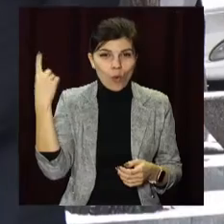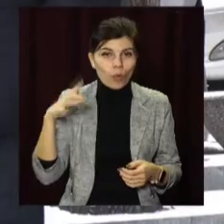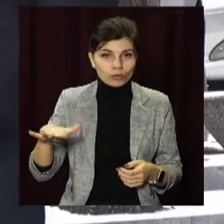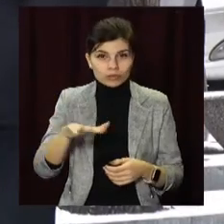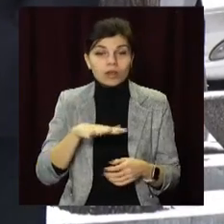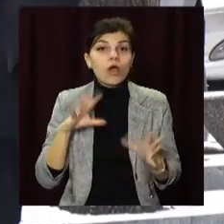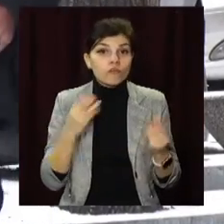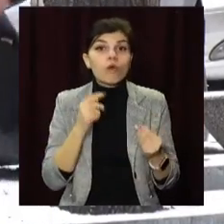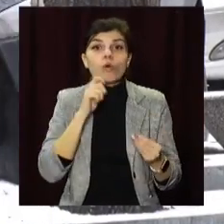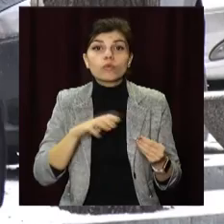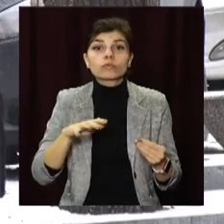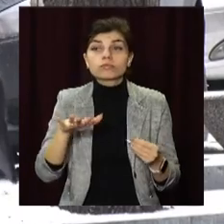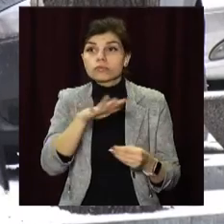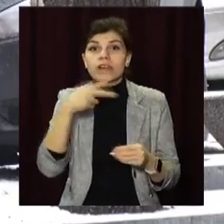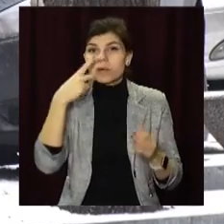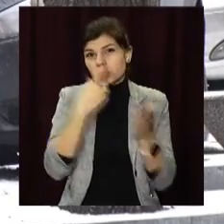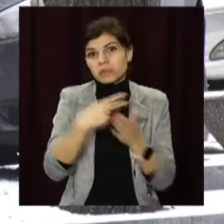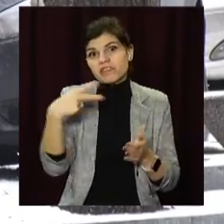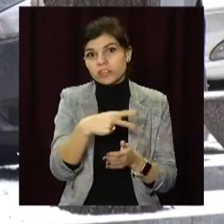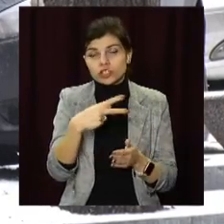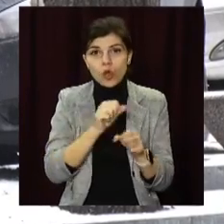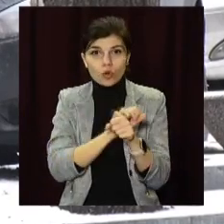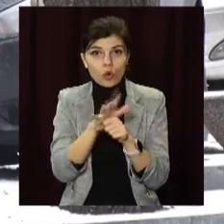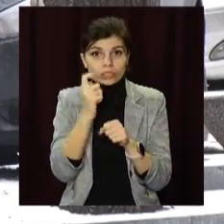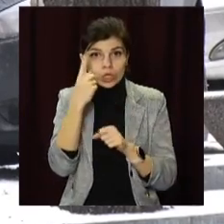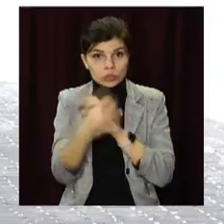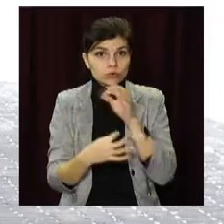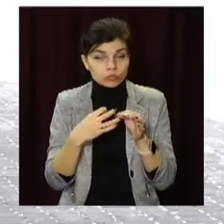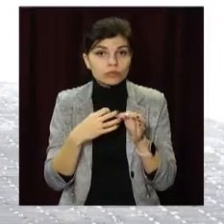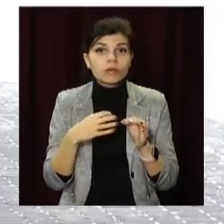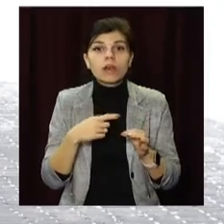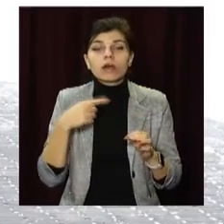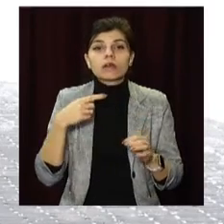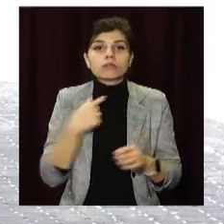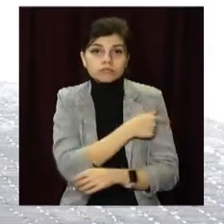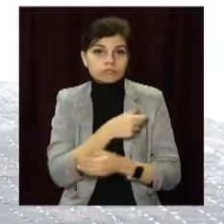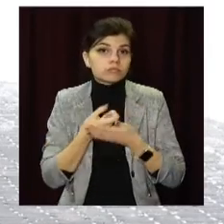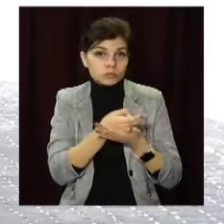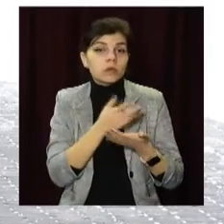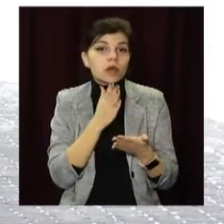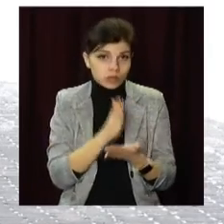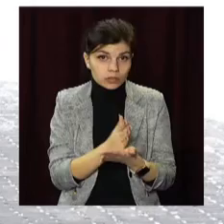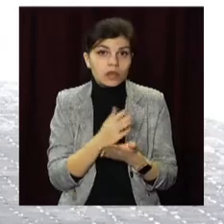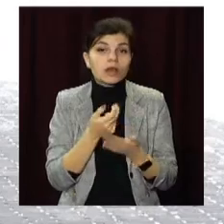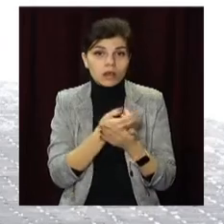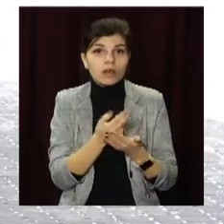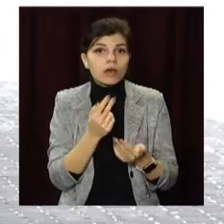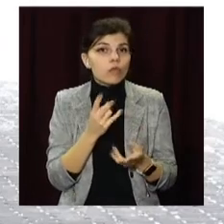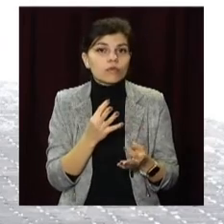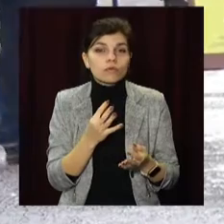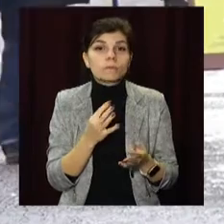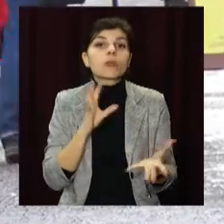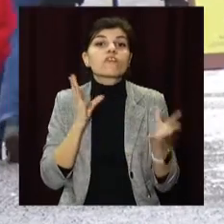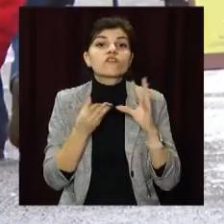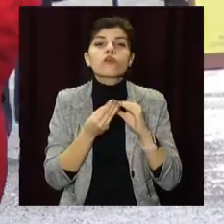випадків ковід. Ушпиталили 1020 осіб. Повідомляють у Міністерстві охорони здоров'я. Загалом з початку пандемії в Україні на